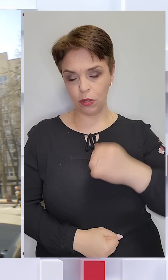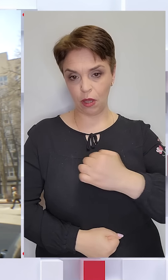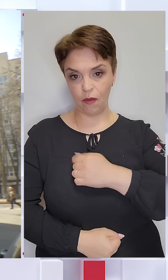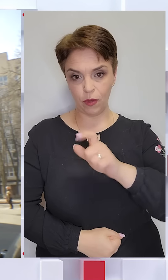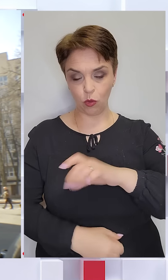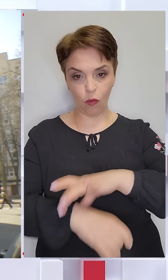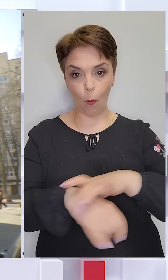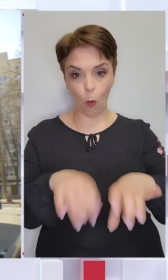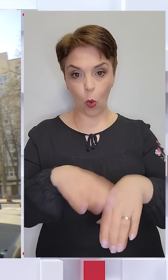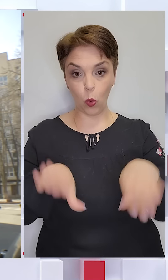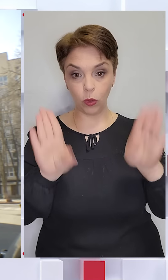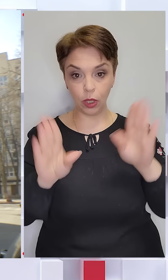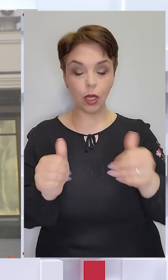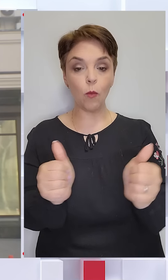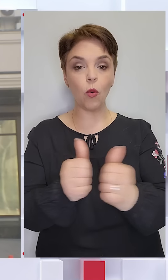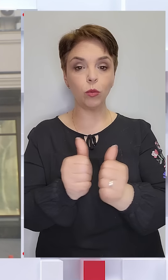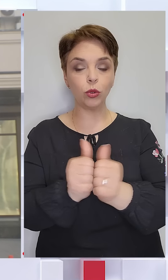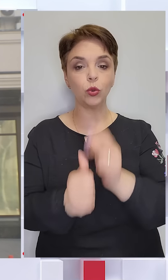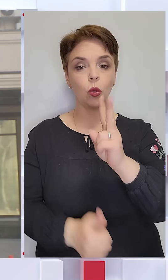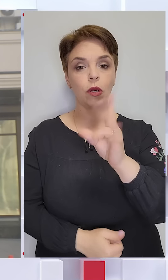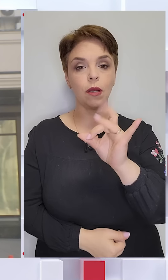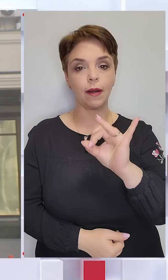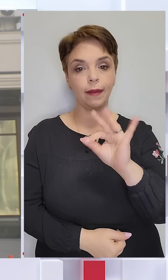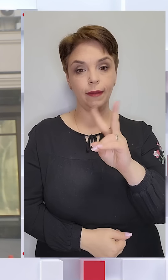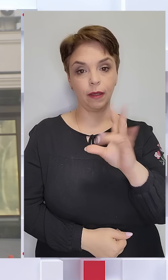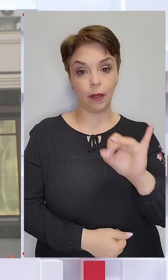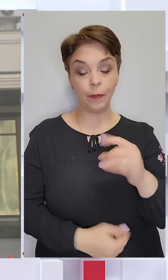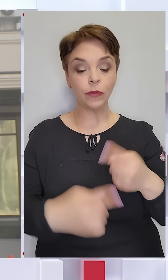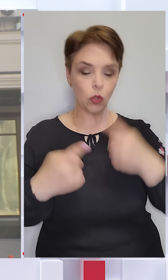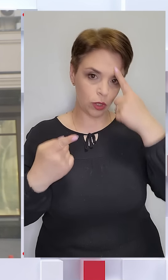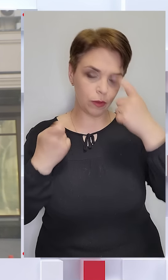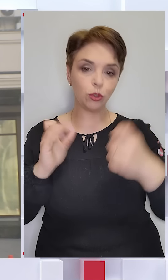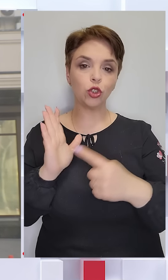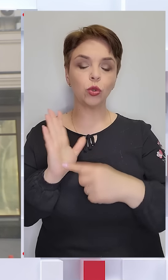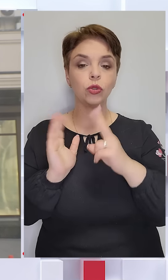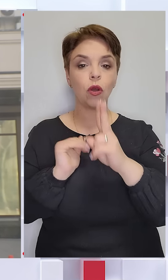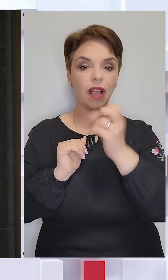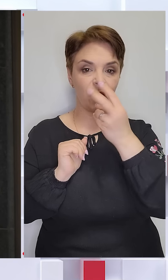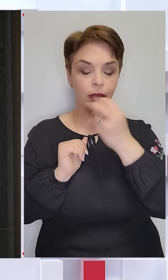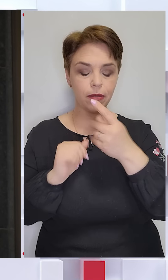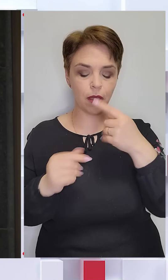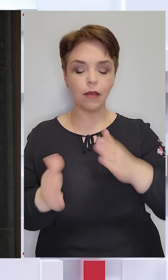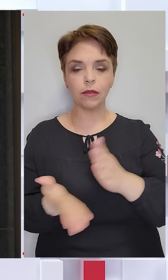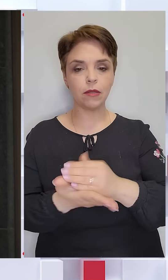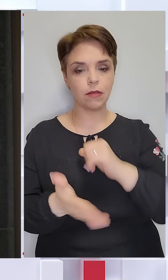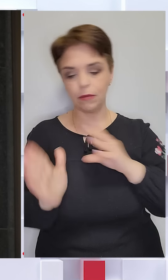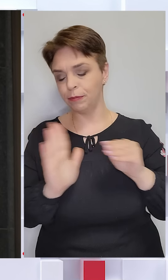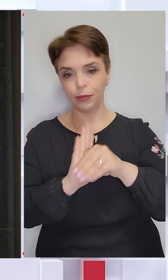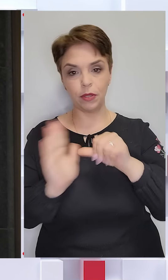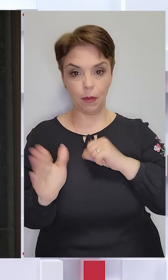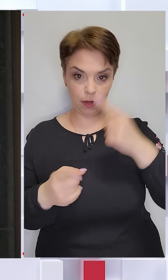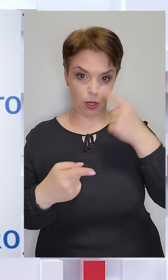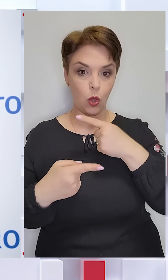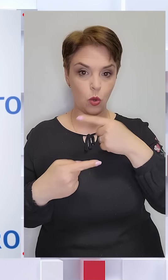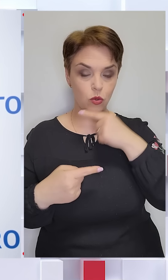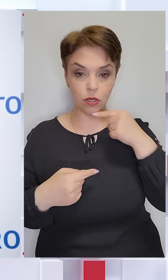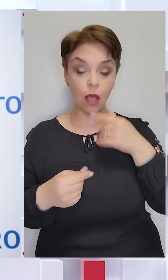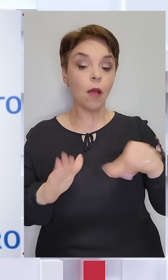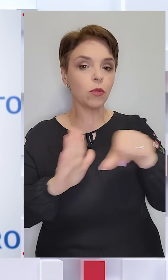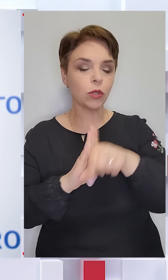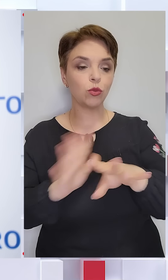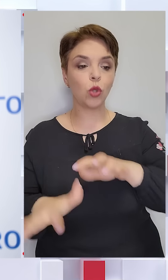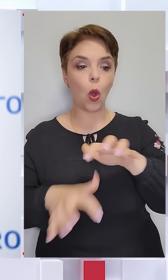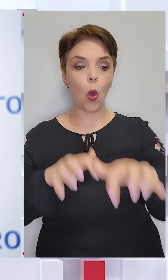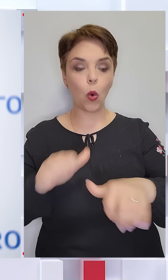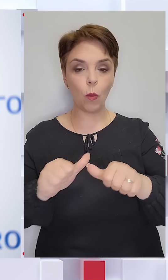військовополонених поблизу Кринок. Цю інформацію ще 6 квітня розмістили самі росіяни. Причетними до цього можуть бути